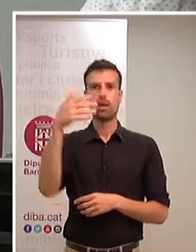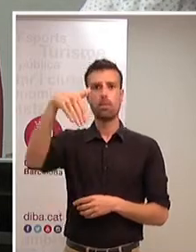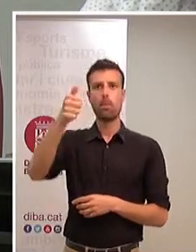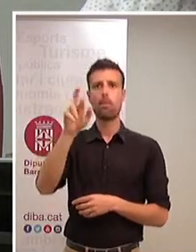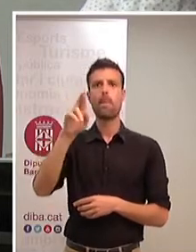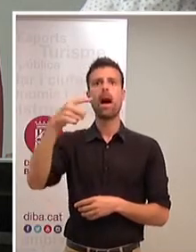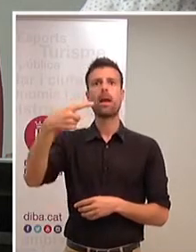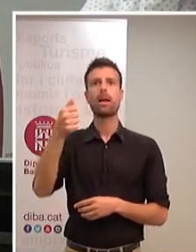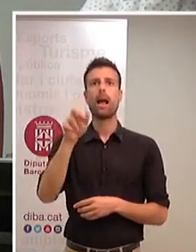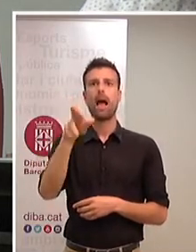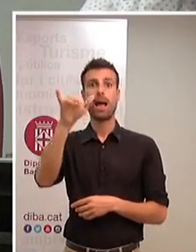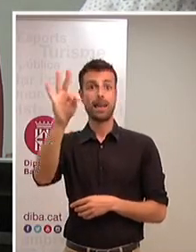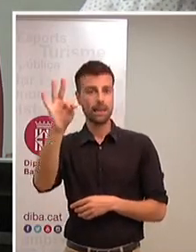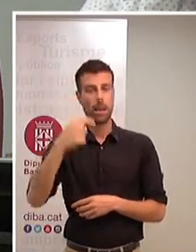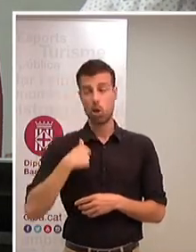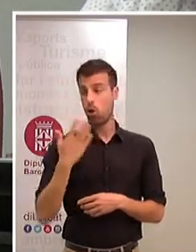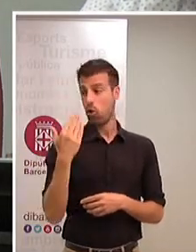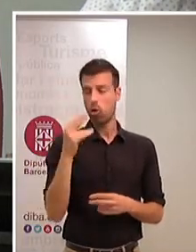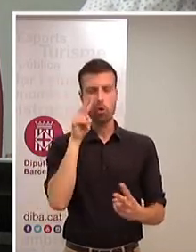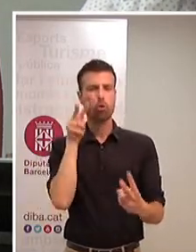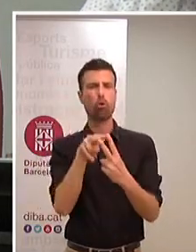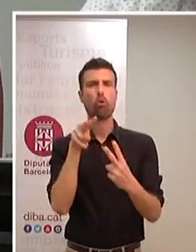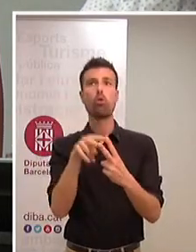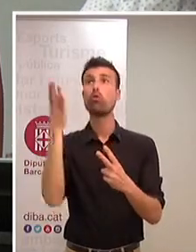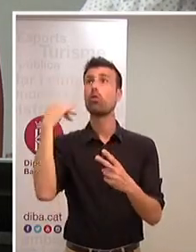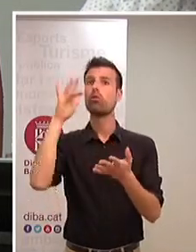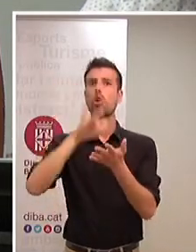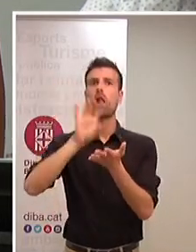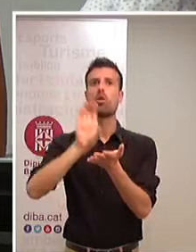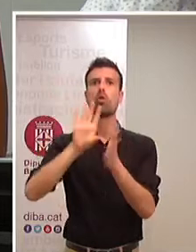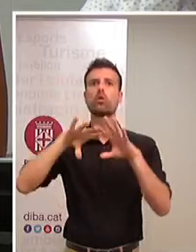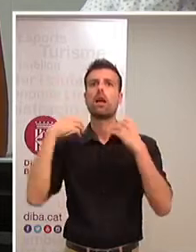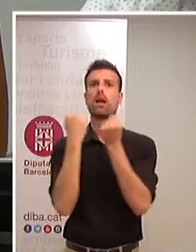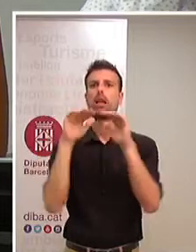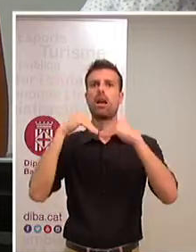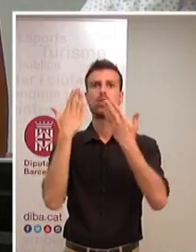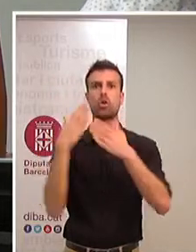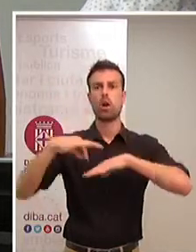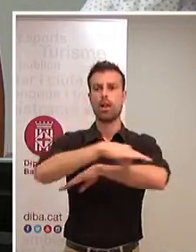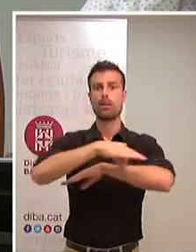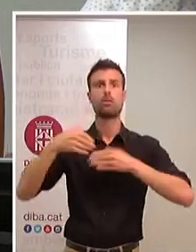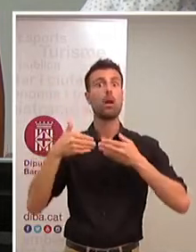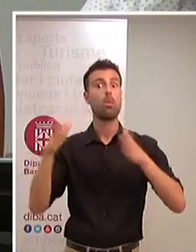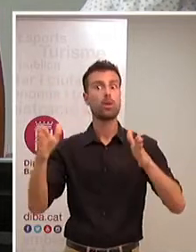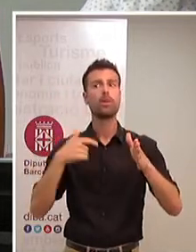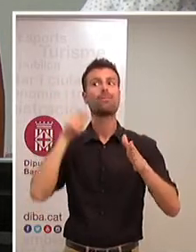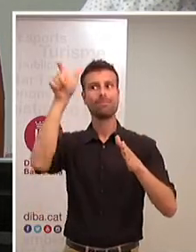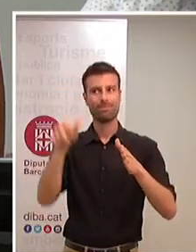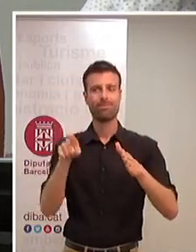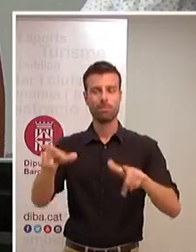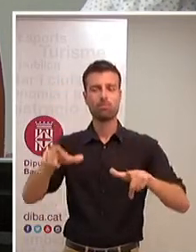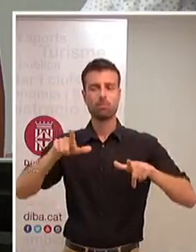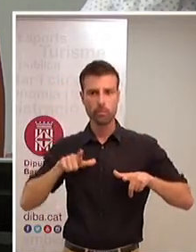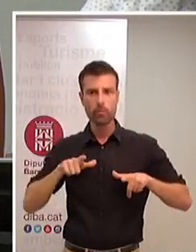tenir ocasió de conèixer'l en l'obertura del curs acadèmic de l'escola d'arquitectura el Joan Margarit és arquitecte és